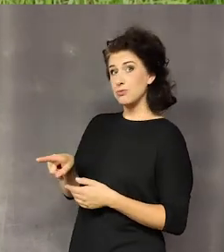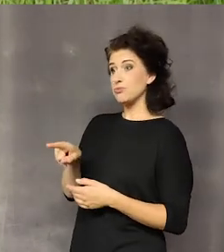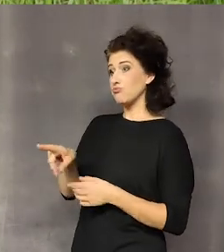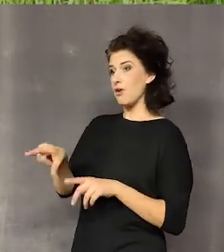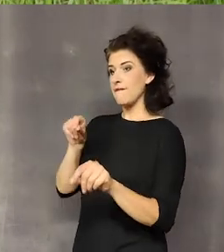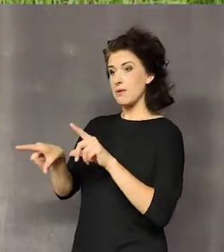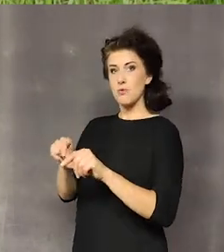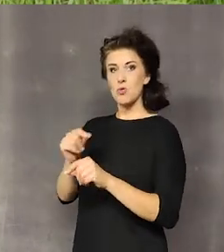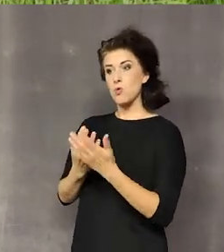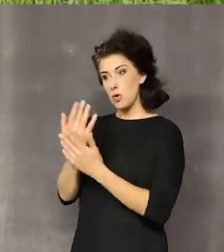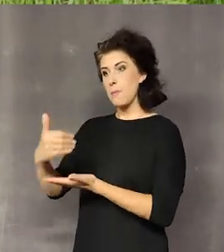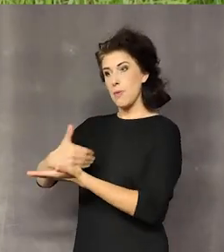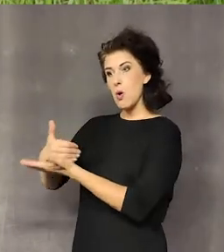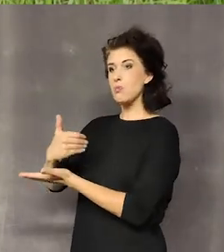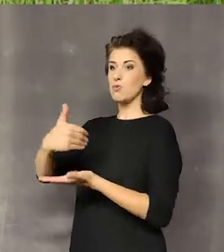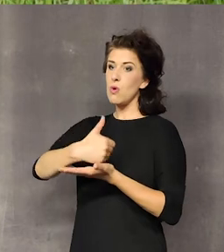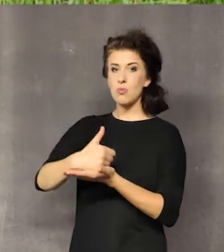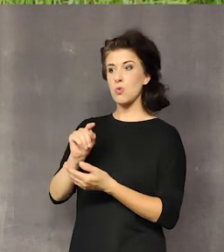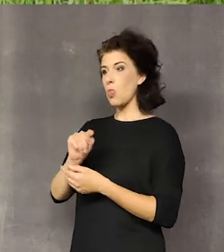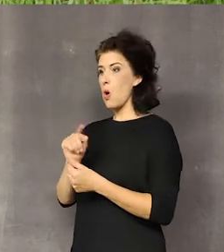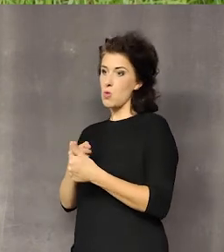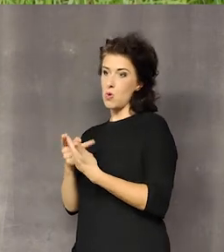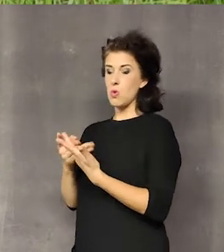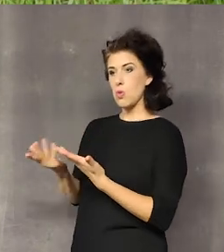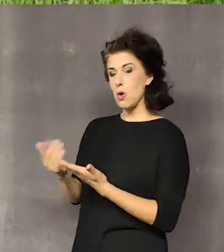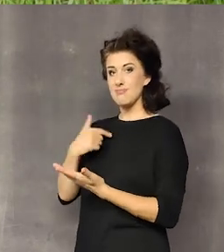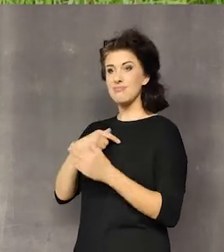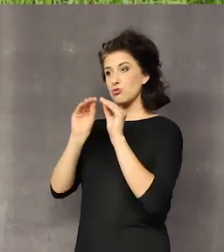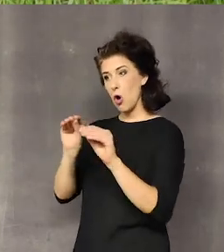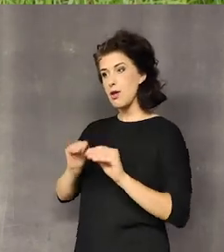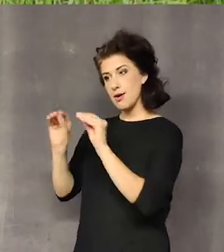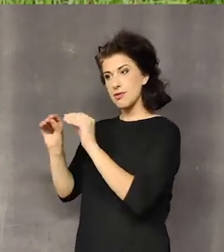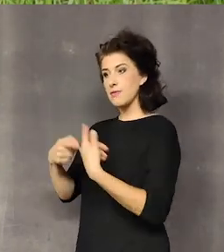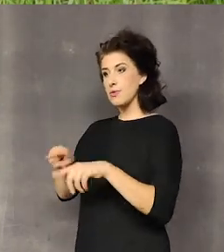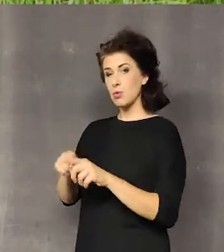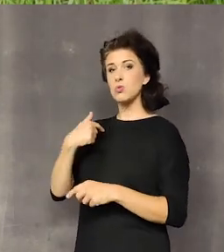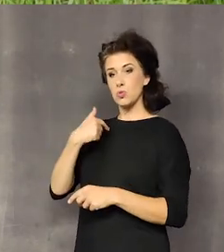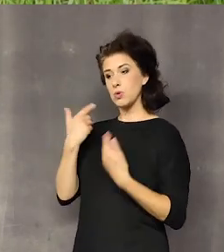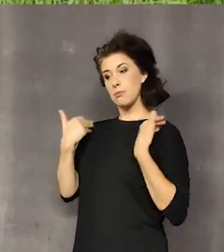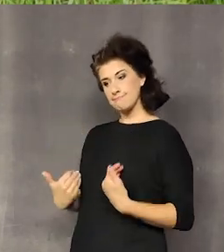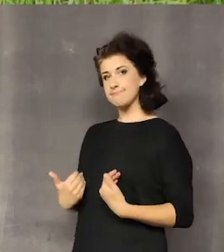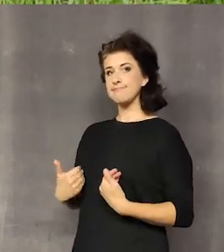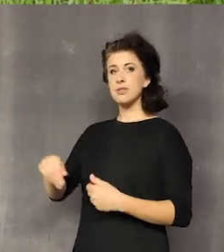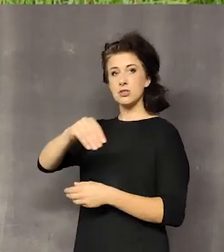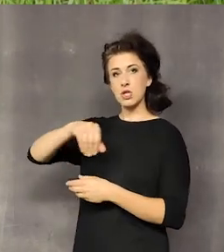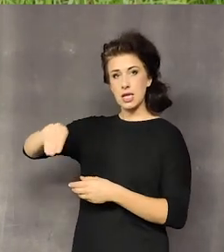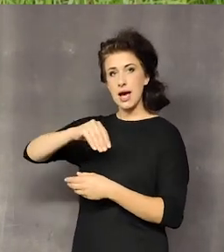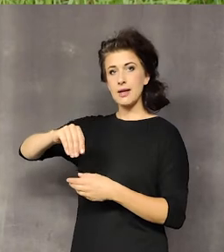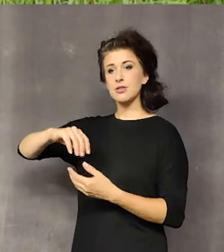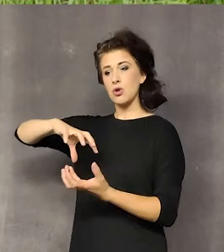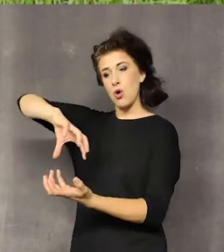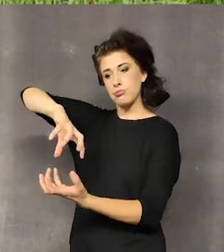jak to można stosować. My robimy np. takie szkolenia właśnie zielarsko-przytwórcze.